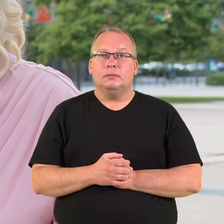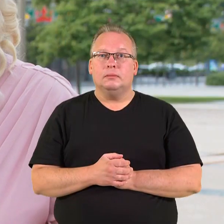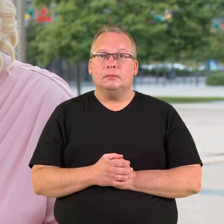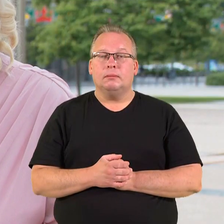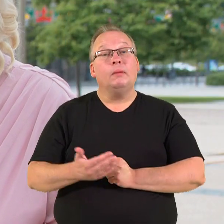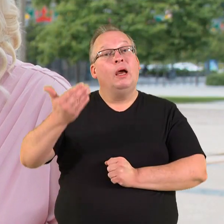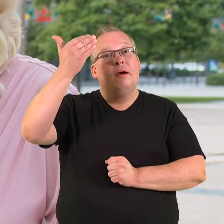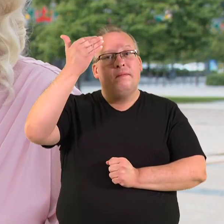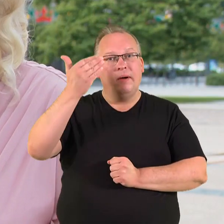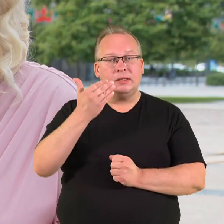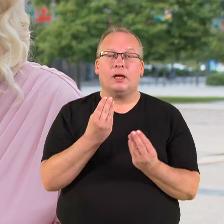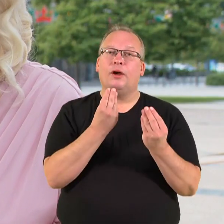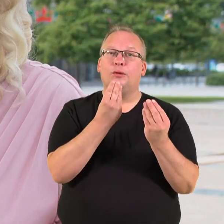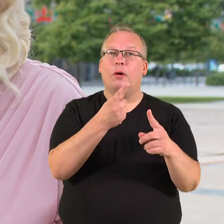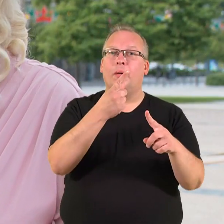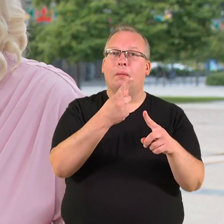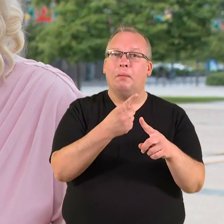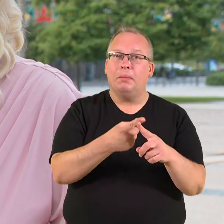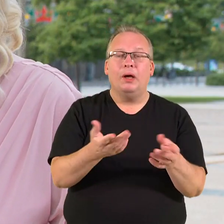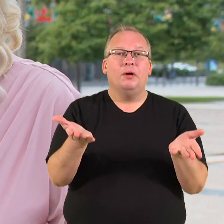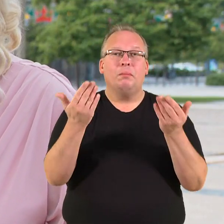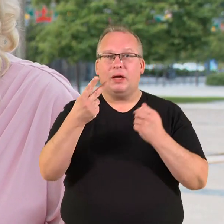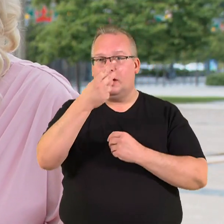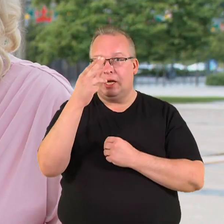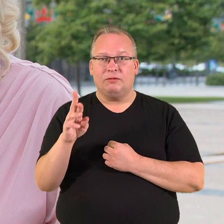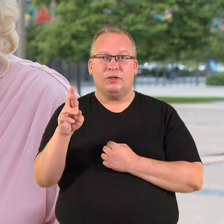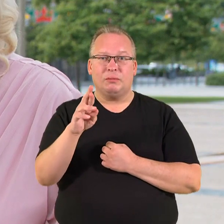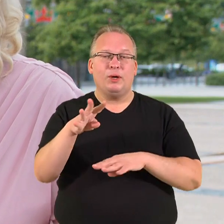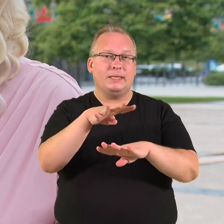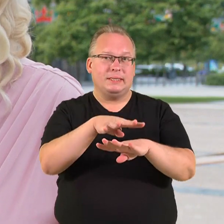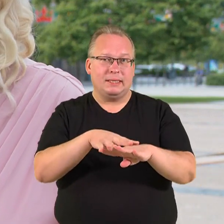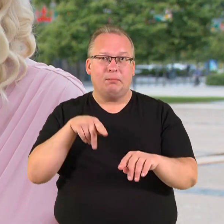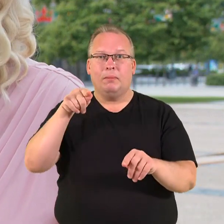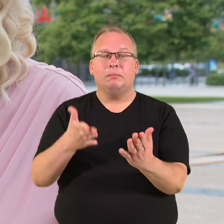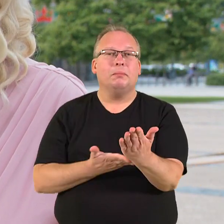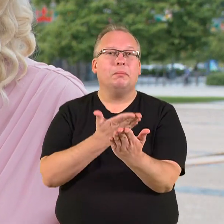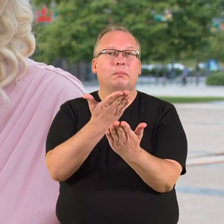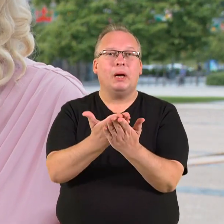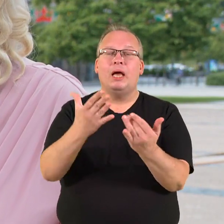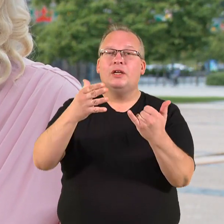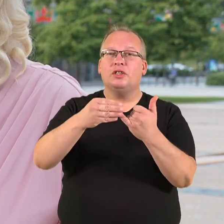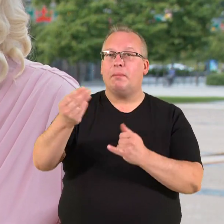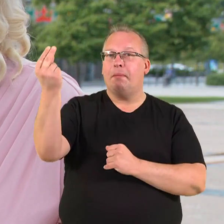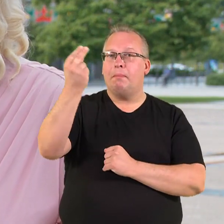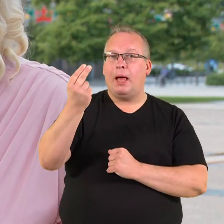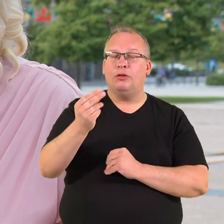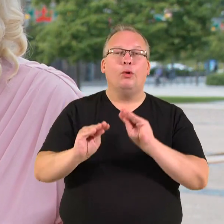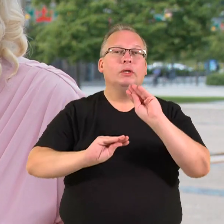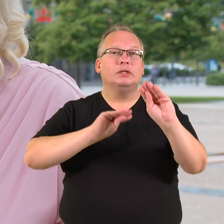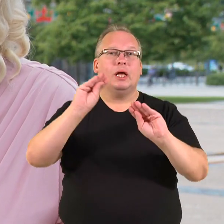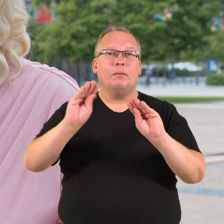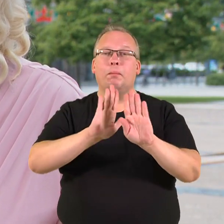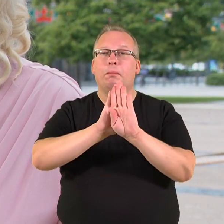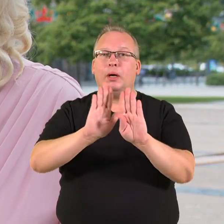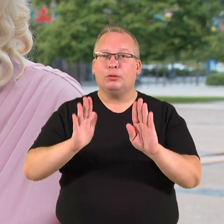Vasarą atnešė dalelę pajūrio ir į Vilnių, į Lietuvos Respublikos Seimą. Čia pristatyta žemės meno instalacijų paroda,